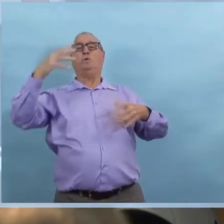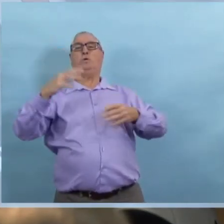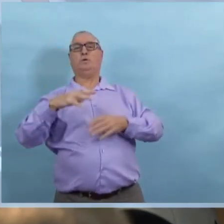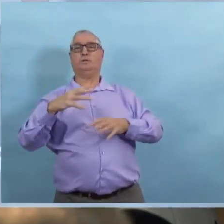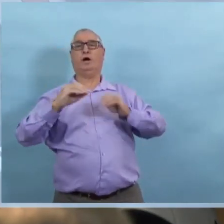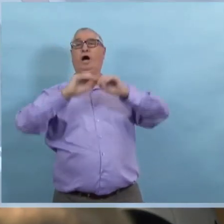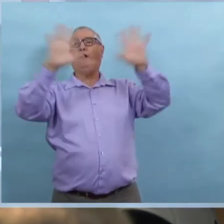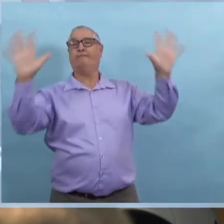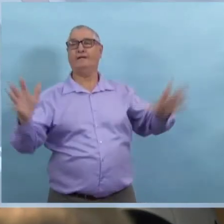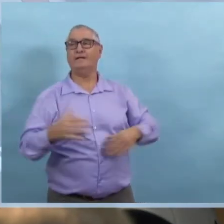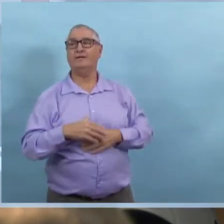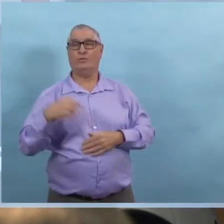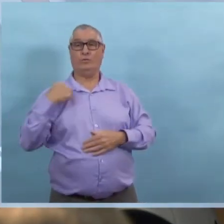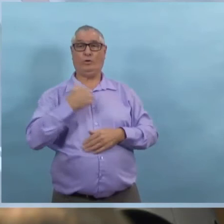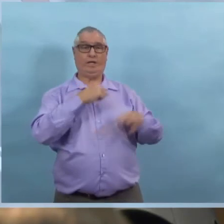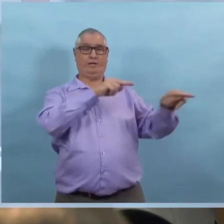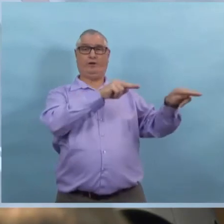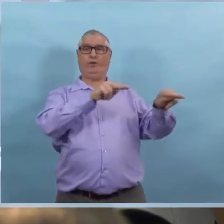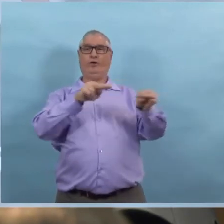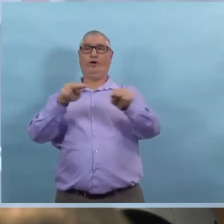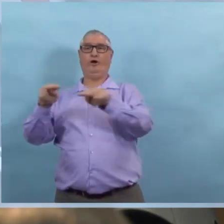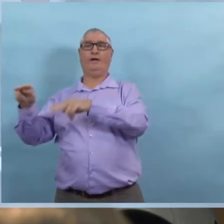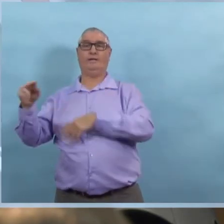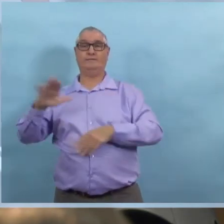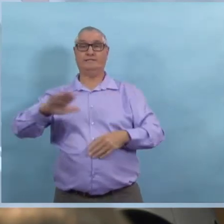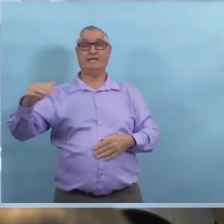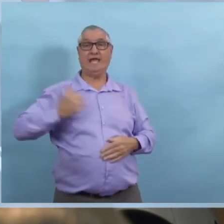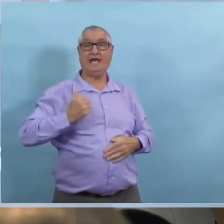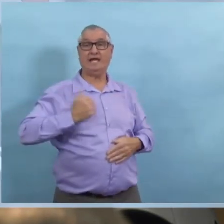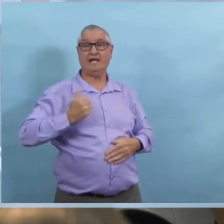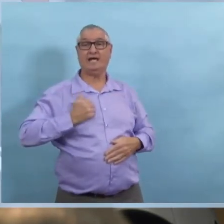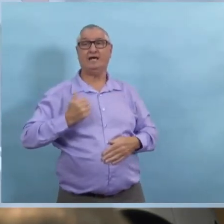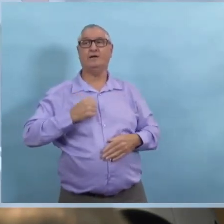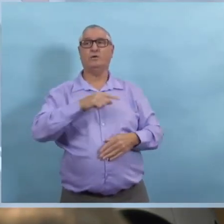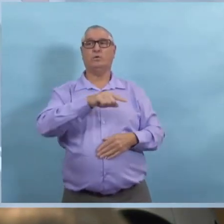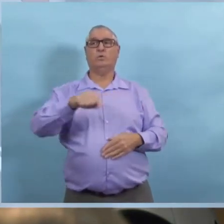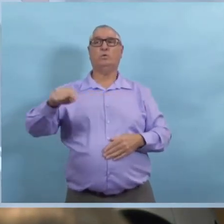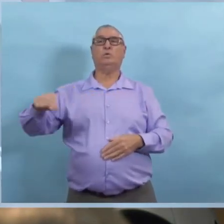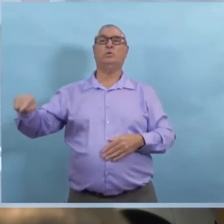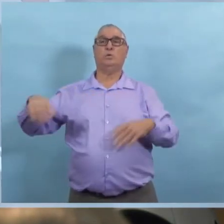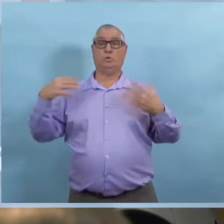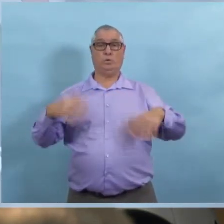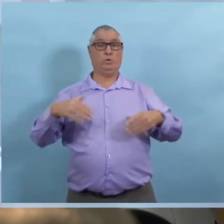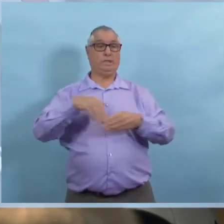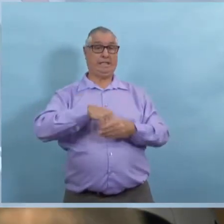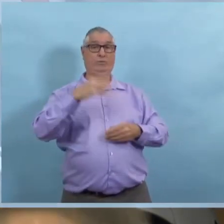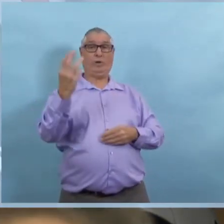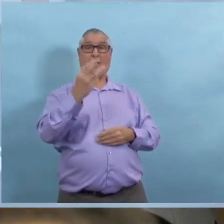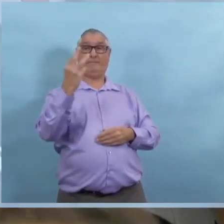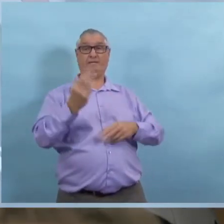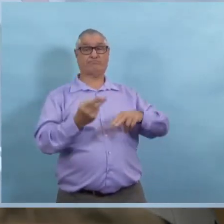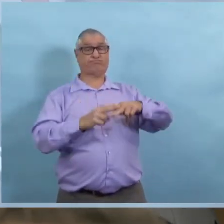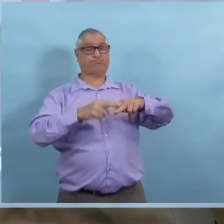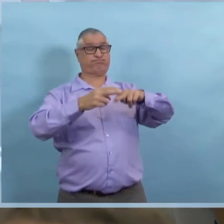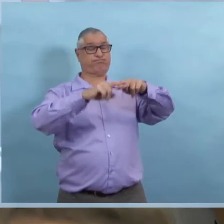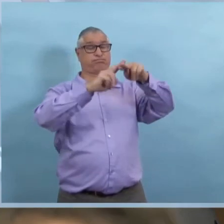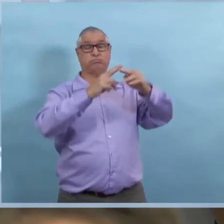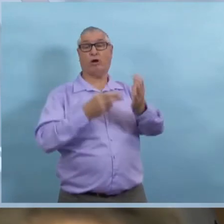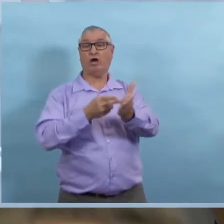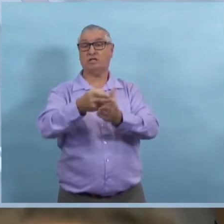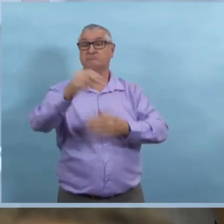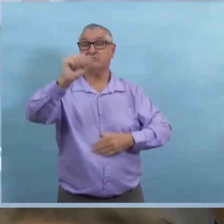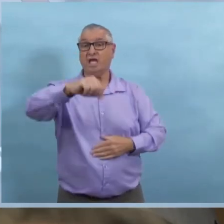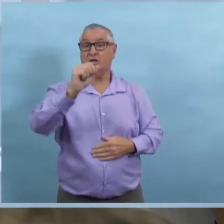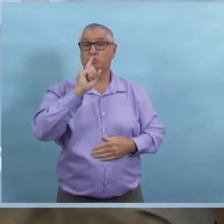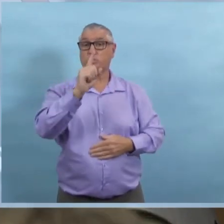Alors, on passe beaucoup de temps à comparer les données entre les régions rurales et urbaines. On compare les taux de positivité